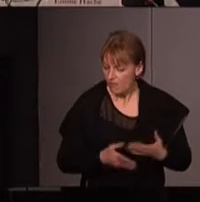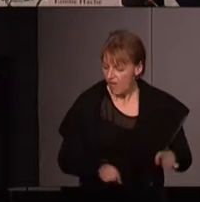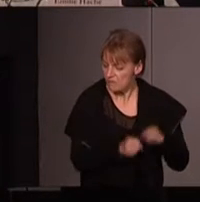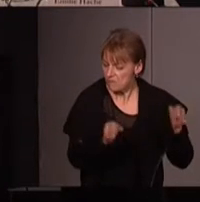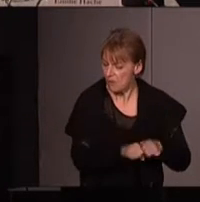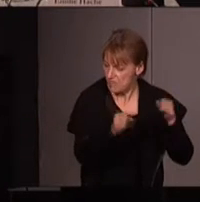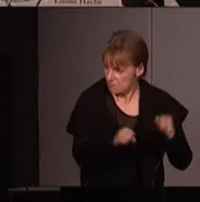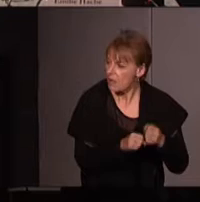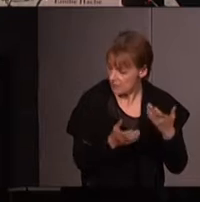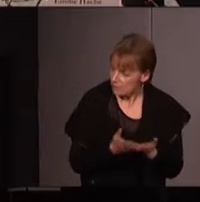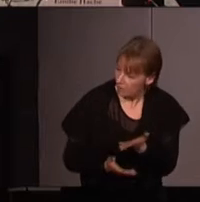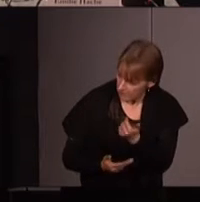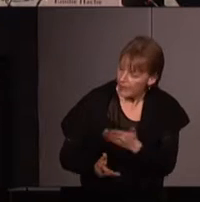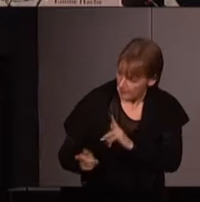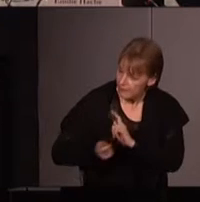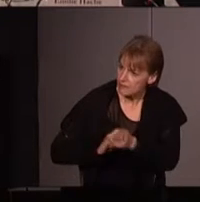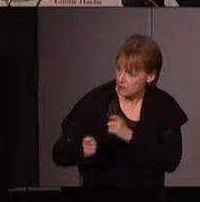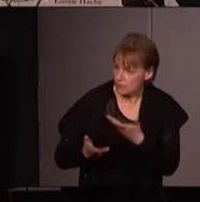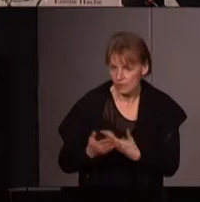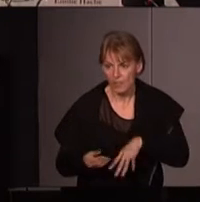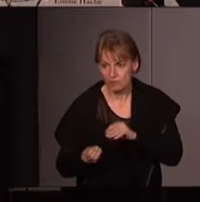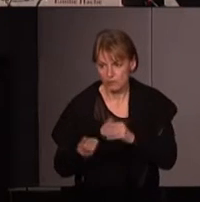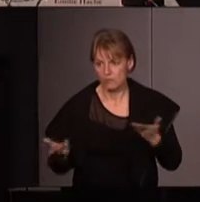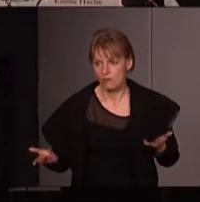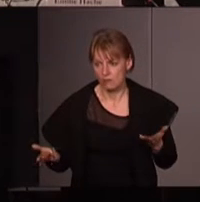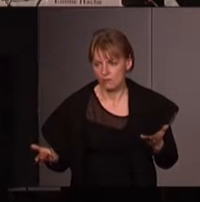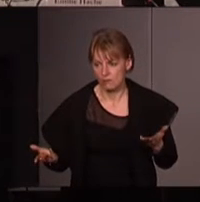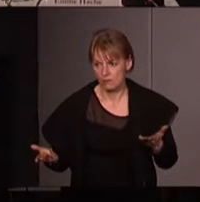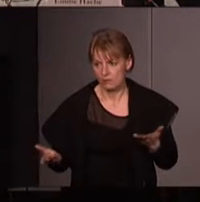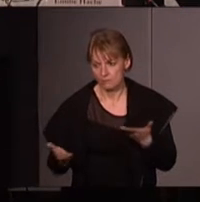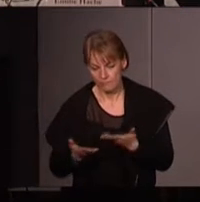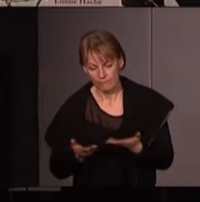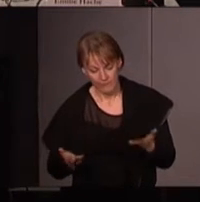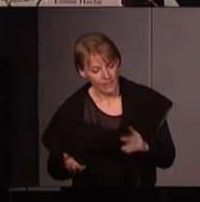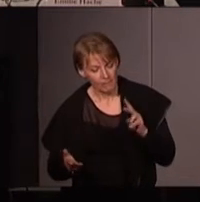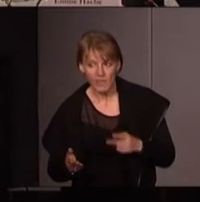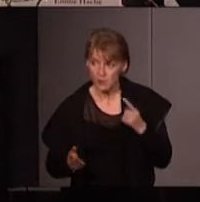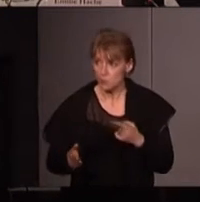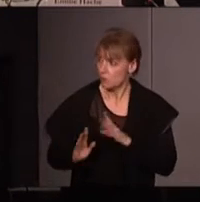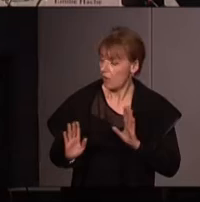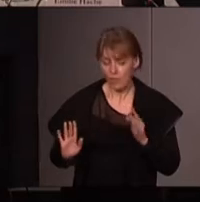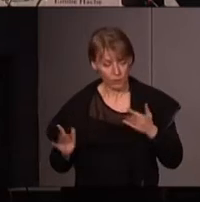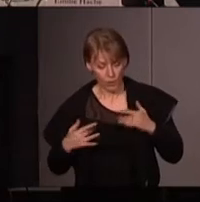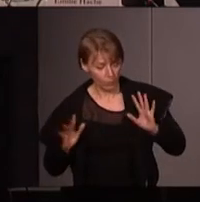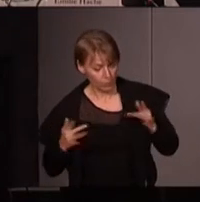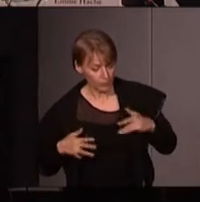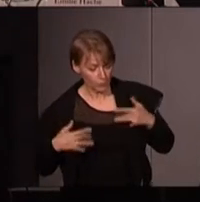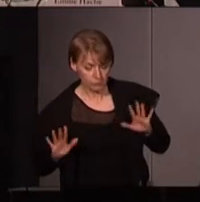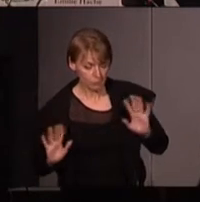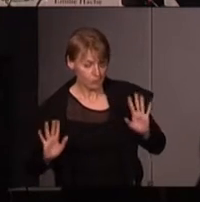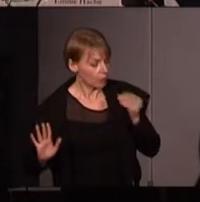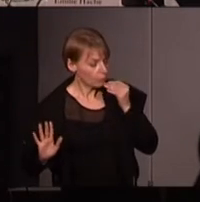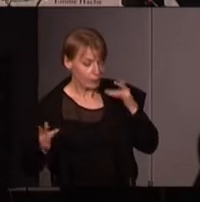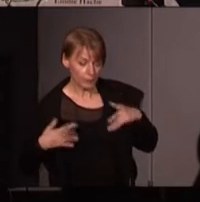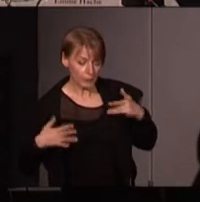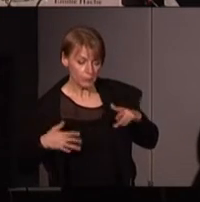etc et rajouter une chose à ça c'est à force de toujours dire mais non mais nous rien à voir nous rien